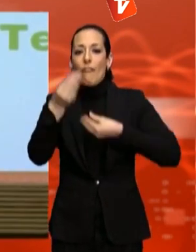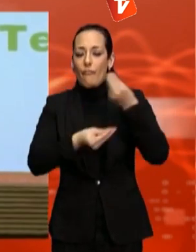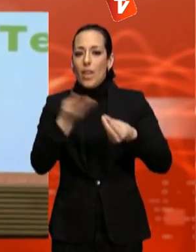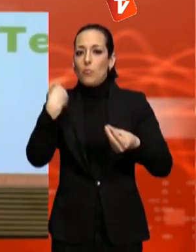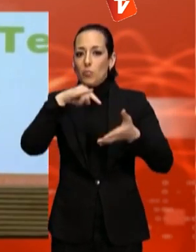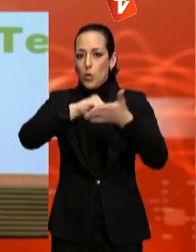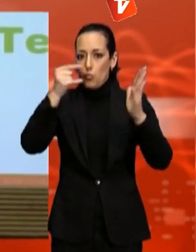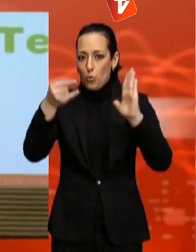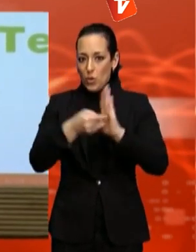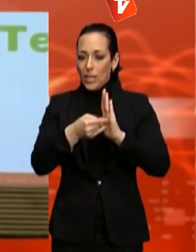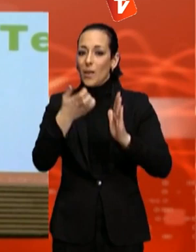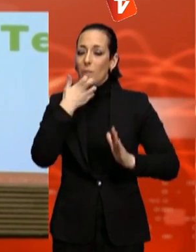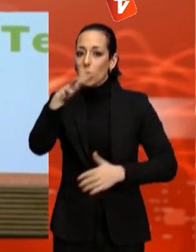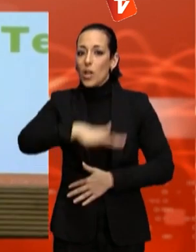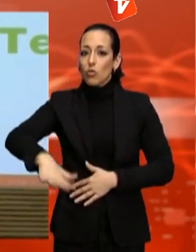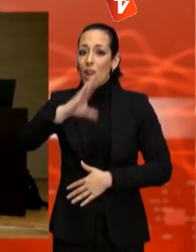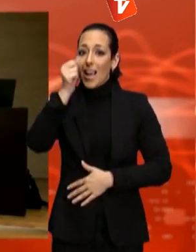amb finalitats socials.